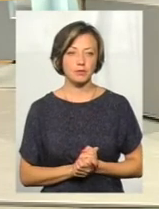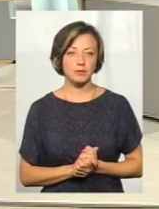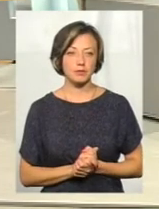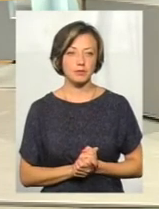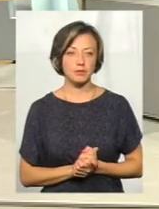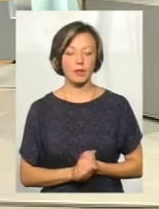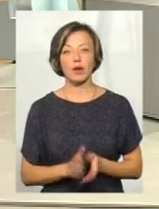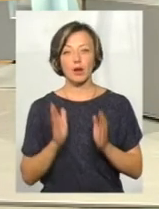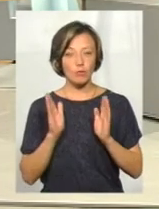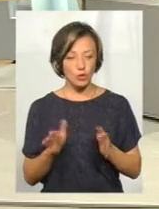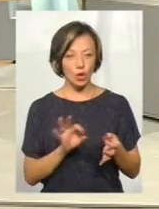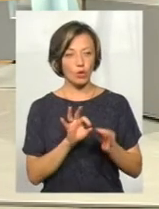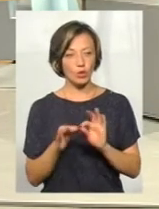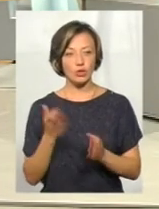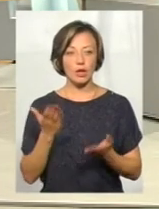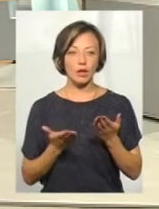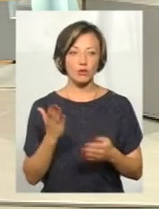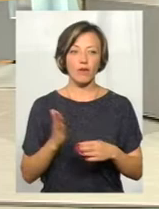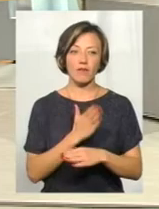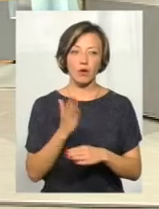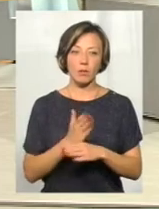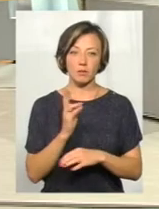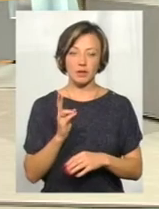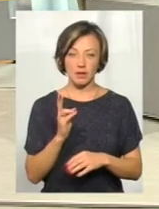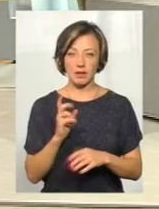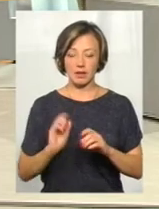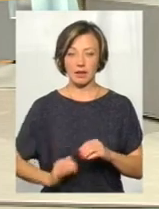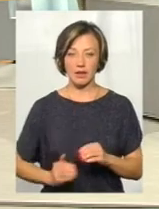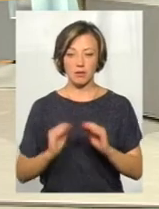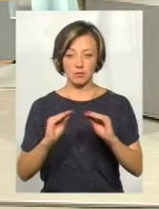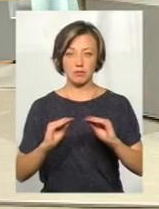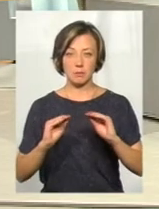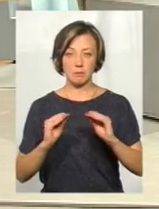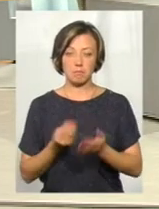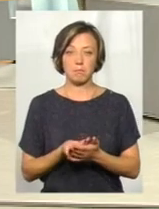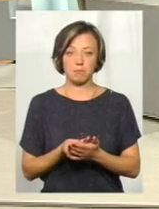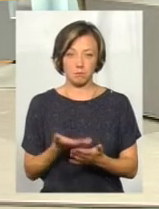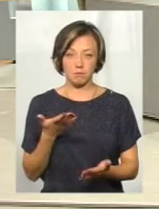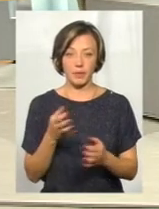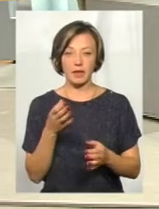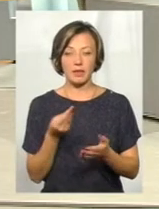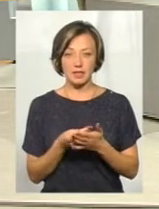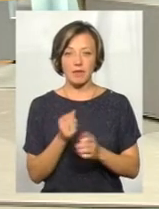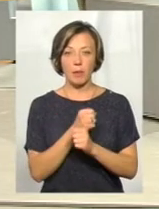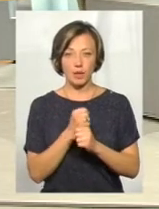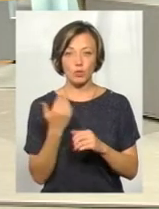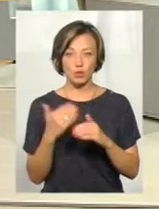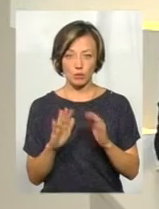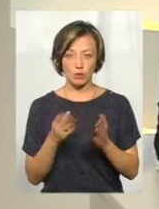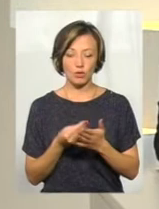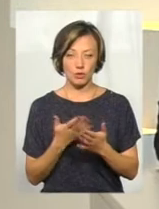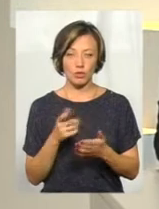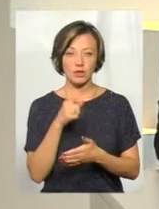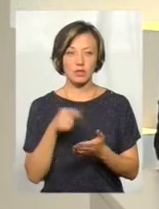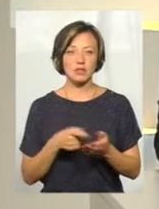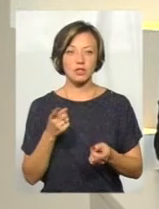буде логічно, якщо виробник піднімає ціни, то в будь-якому випадку в аптеці вони вже будуть дорожчі.